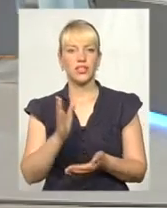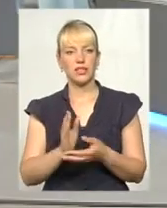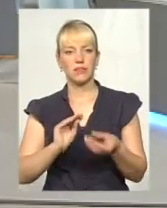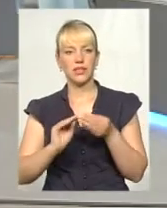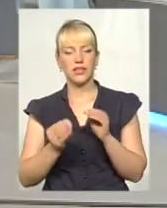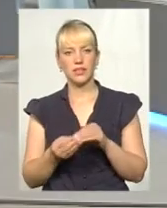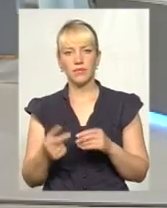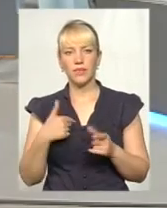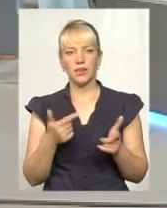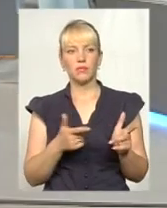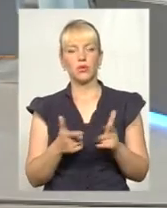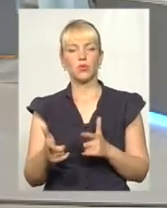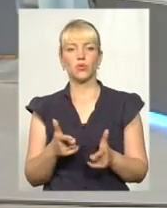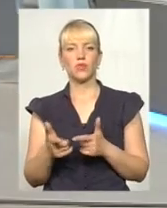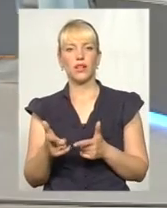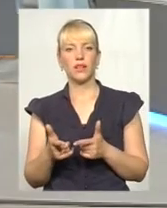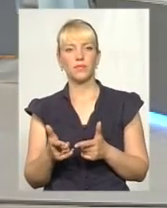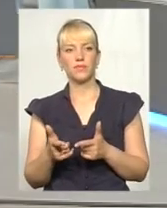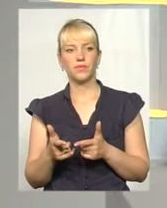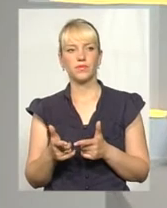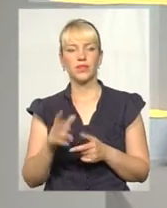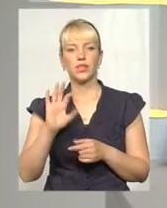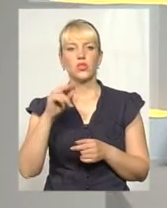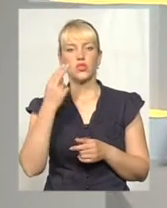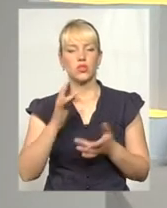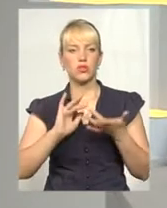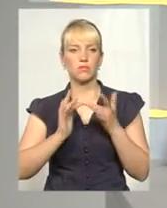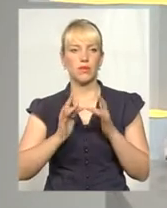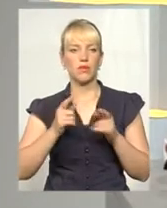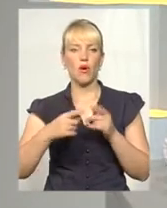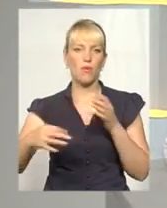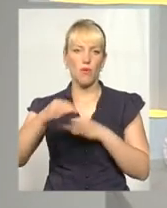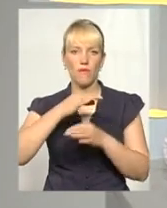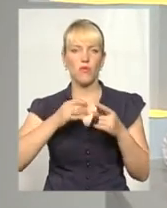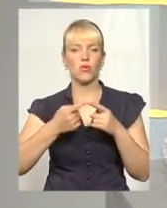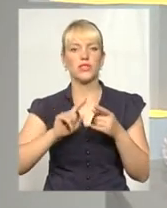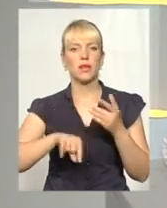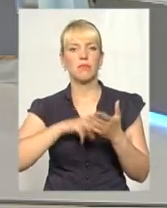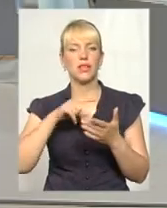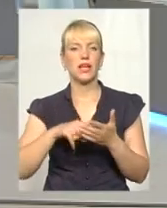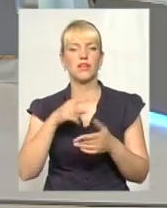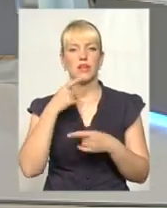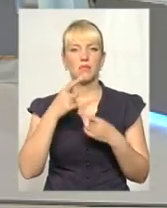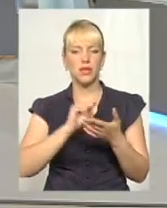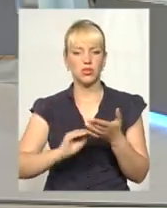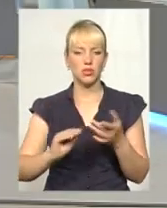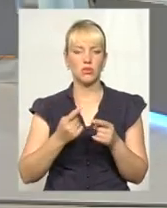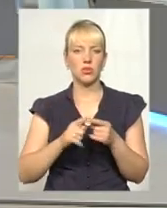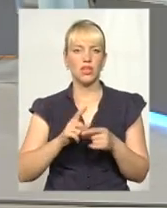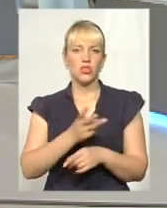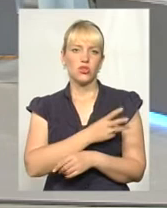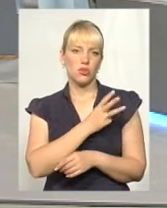дуже так в соцмережах обгорюють це питання, і пишуть про те, що мотивація